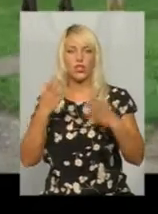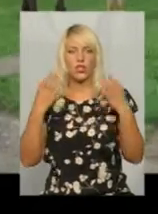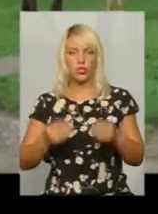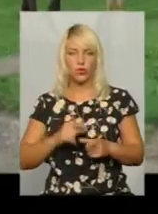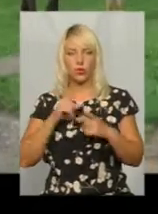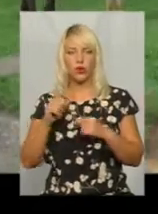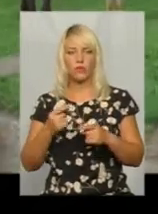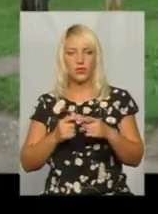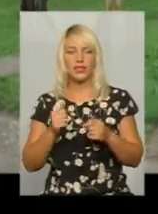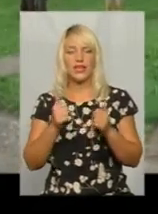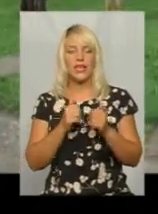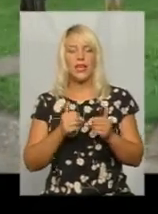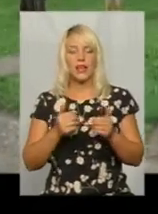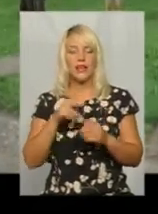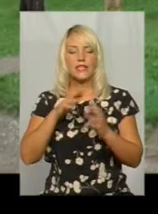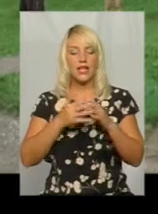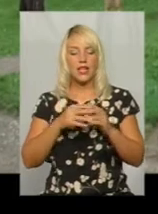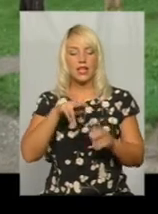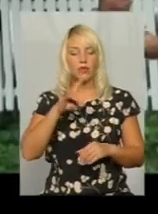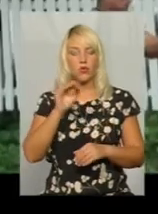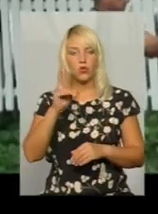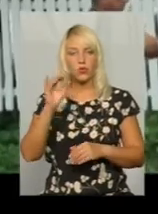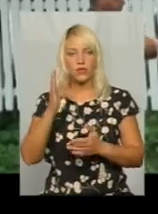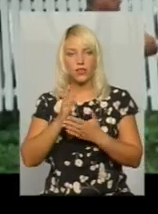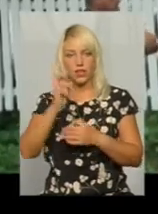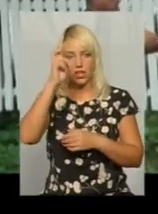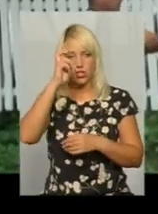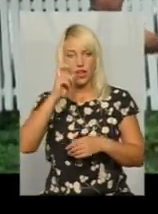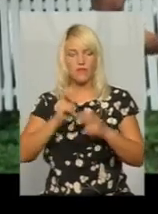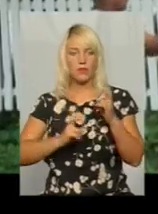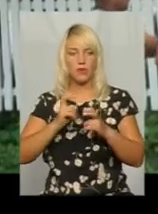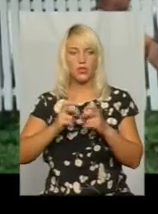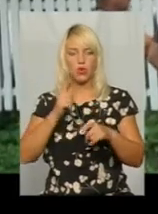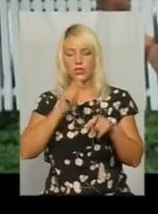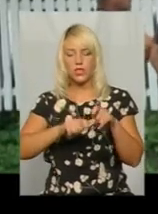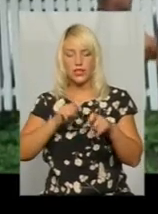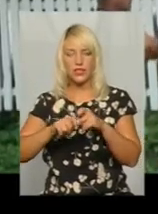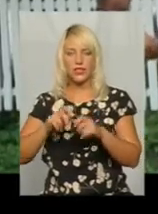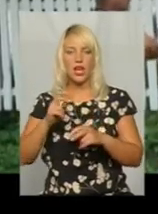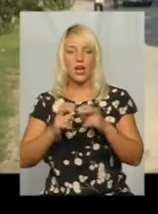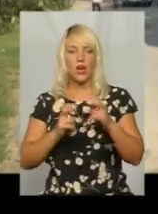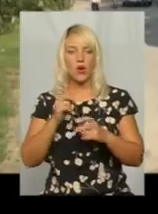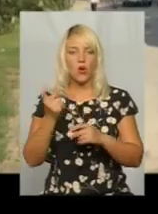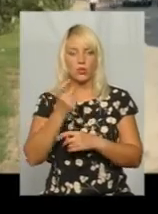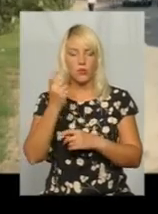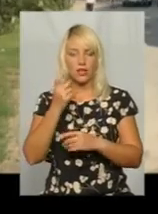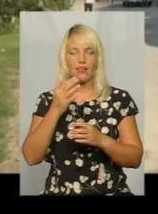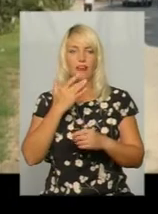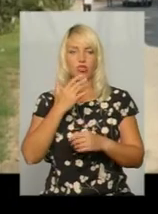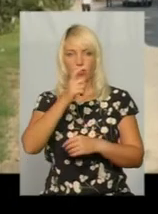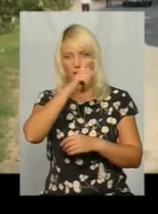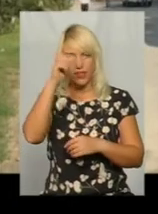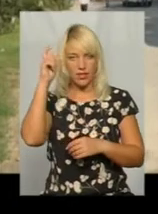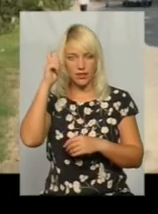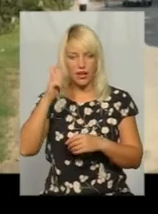сусідньому від Стріхівці в селі Прускурівка знаходиться Державне підприємство дослідницьке господарство Національної академії аграрних наук. За словами директора